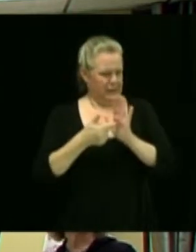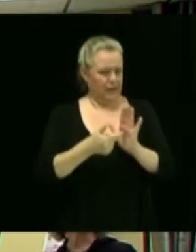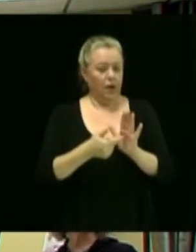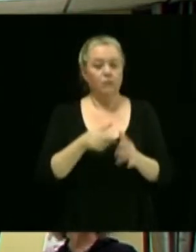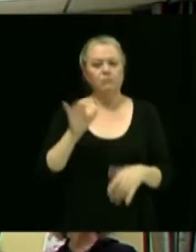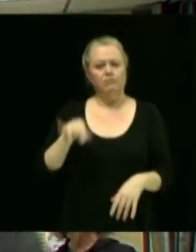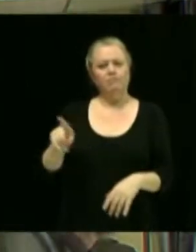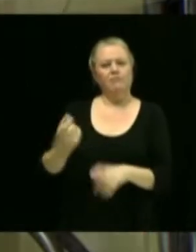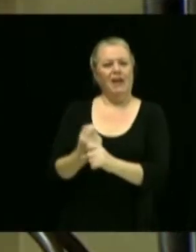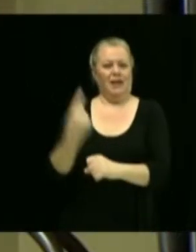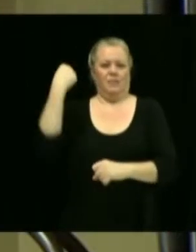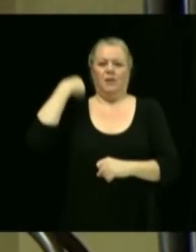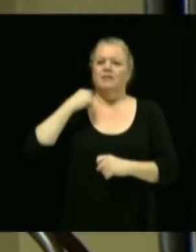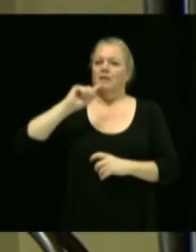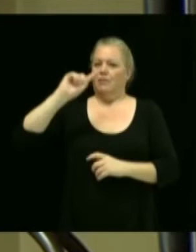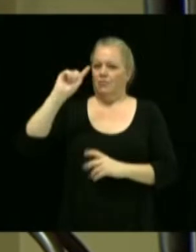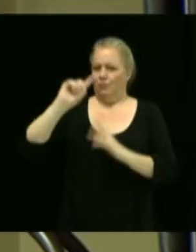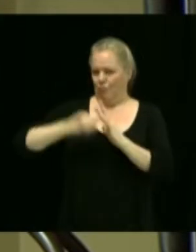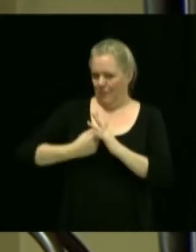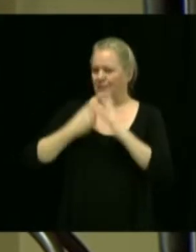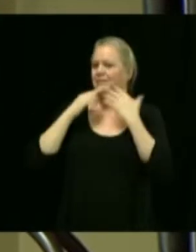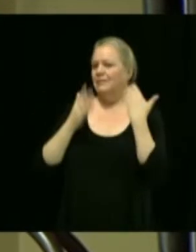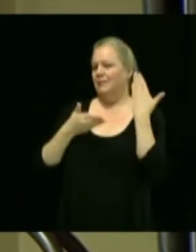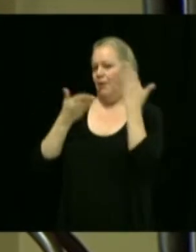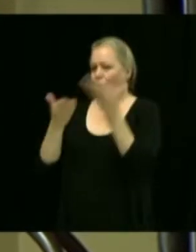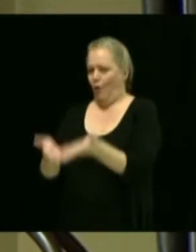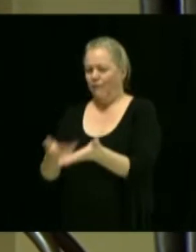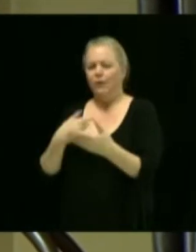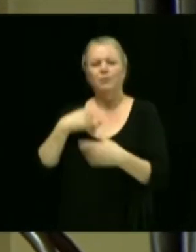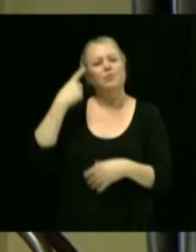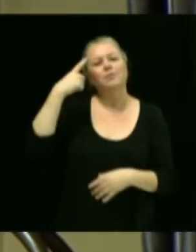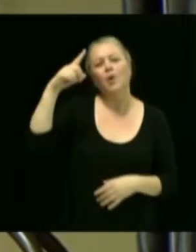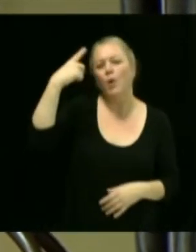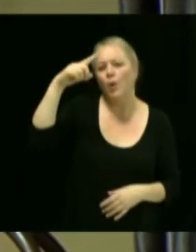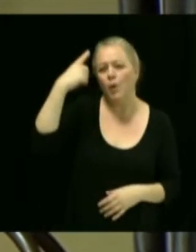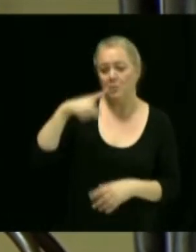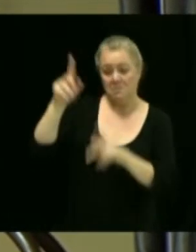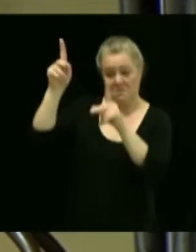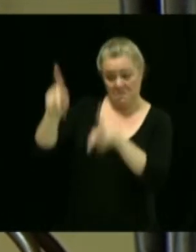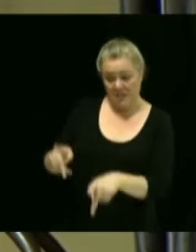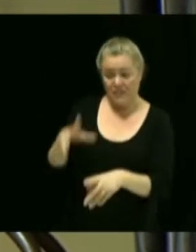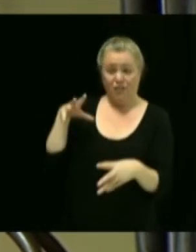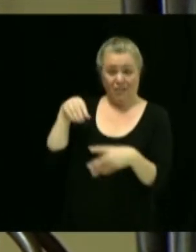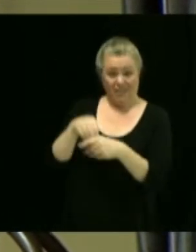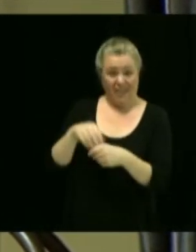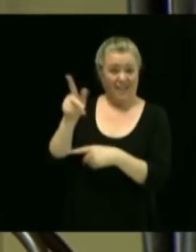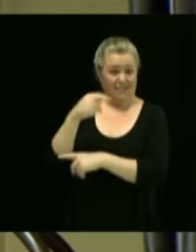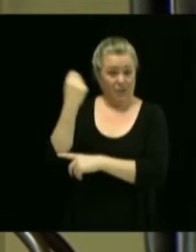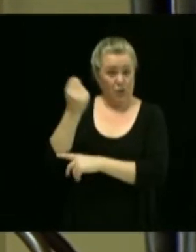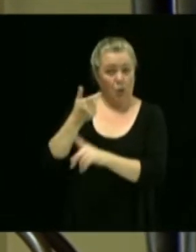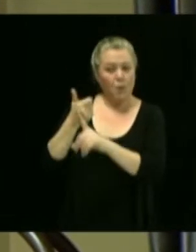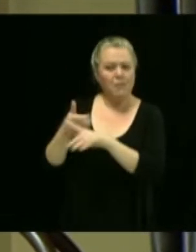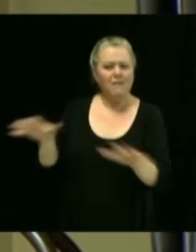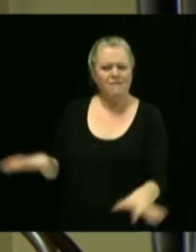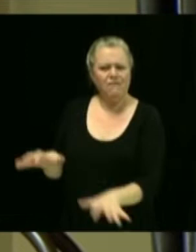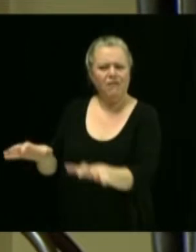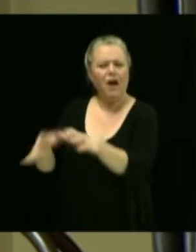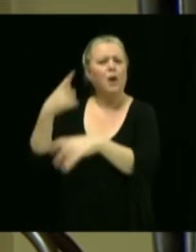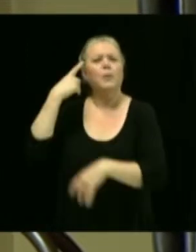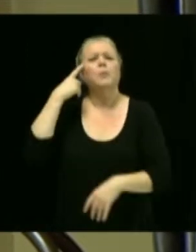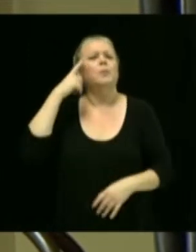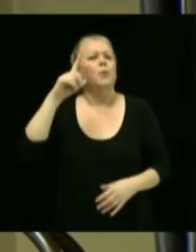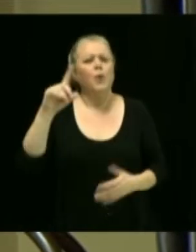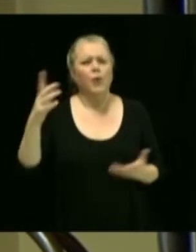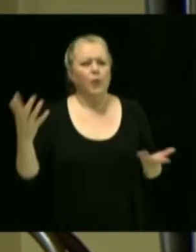les efforts qu'une personnalité victoria-villoise a réalisés afin de soutenir les services dédiés aux